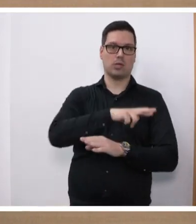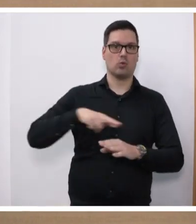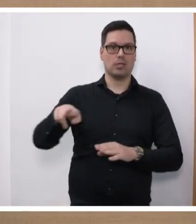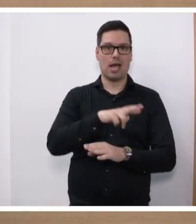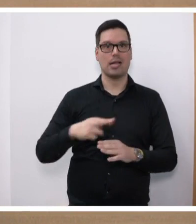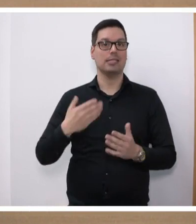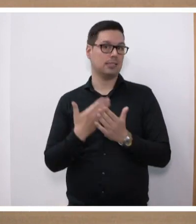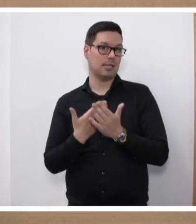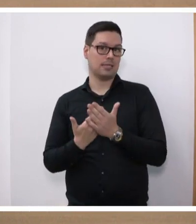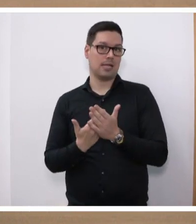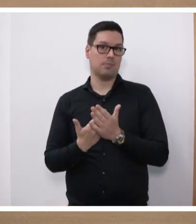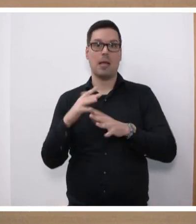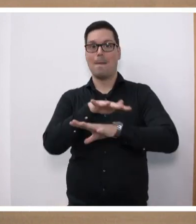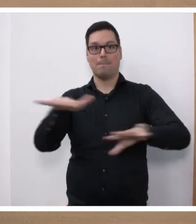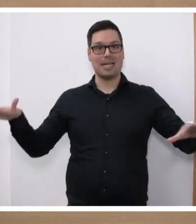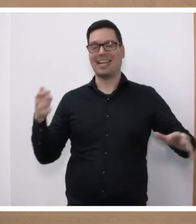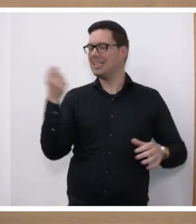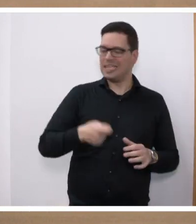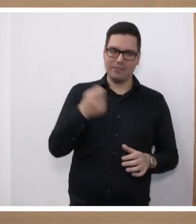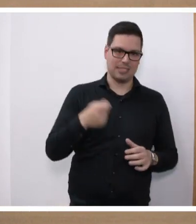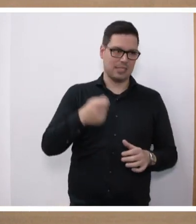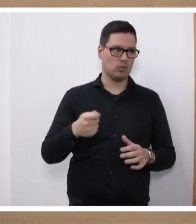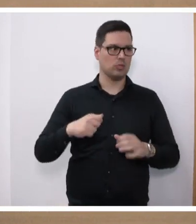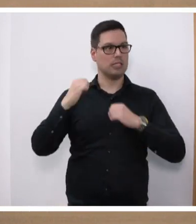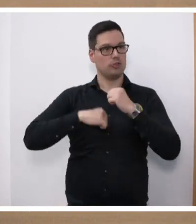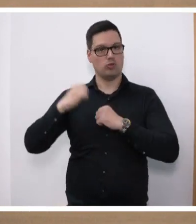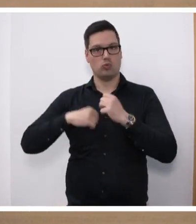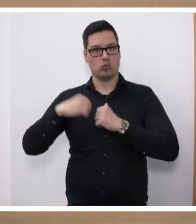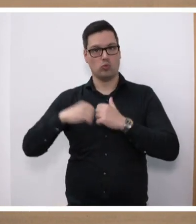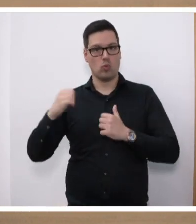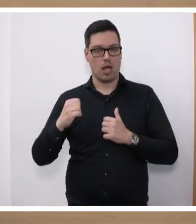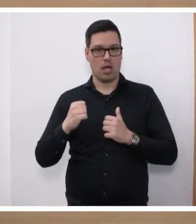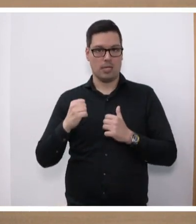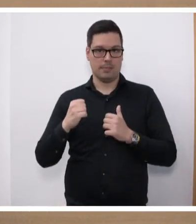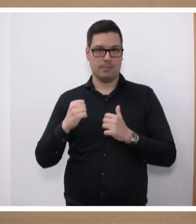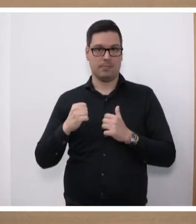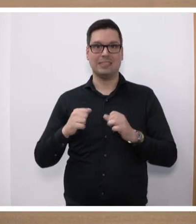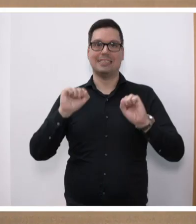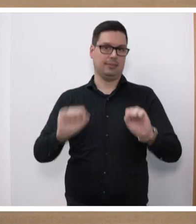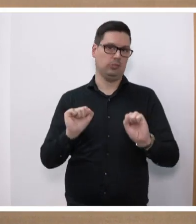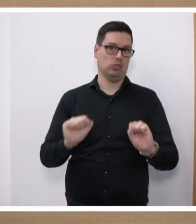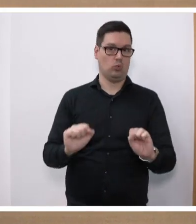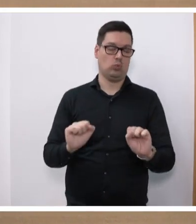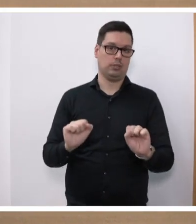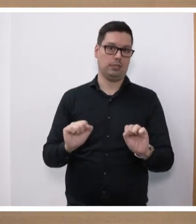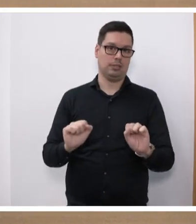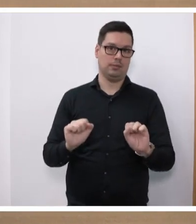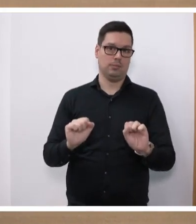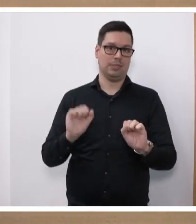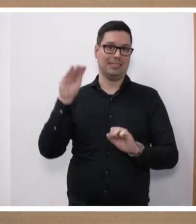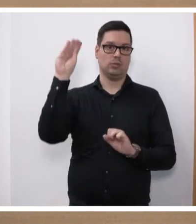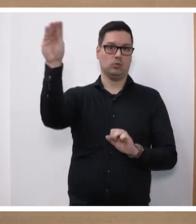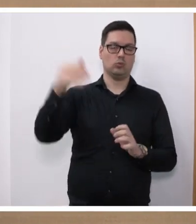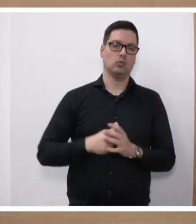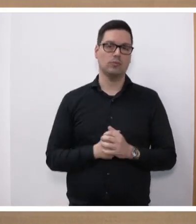ist der Beitrag und die Investition in diese Infrastrukturen ein Beitrag zur Sicherung von Arbeitsplätzen in der Zukunft. Wir